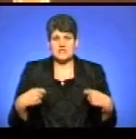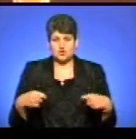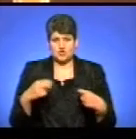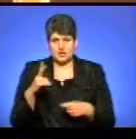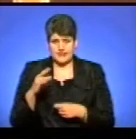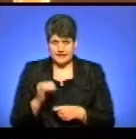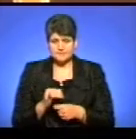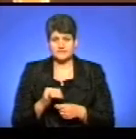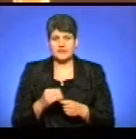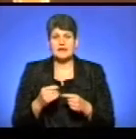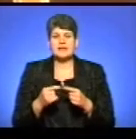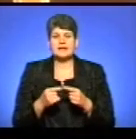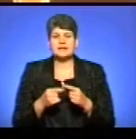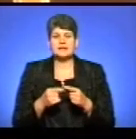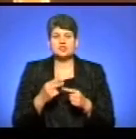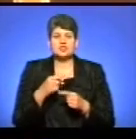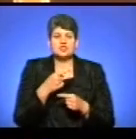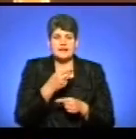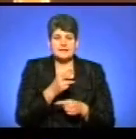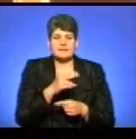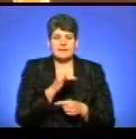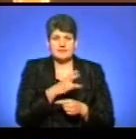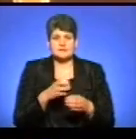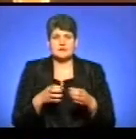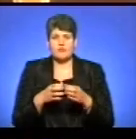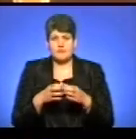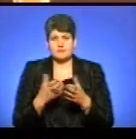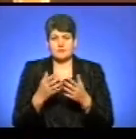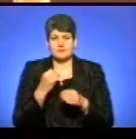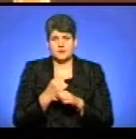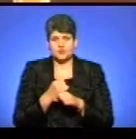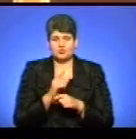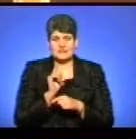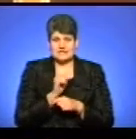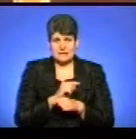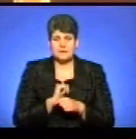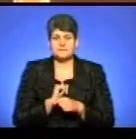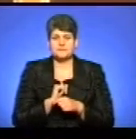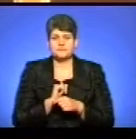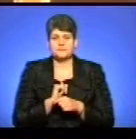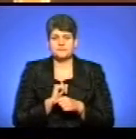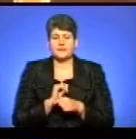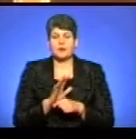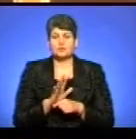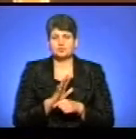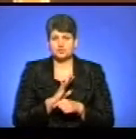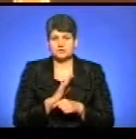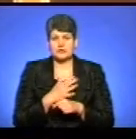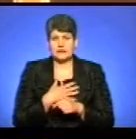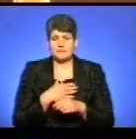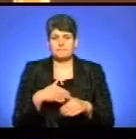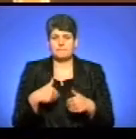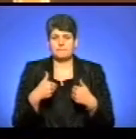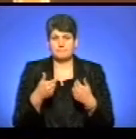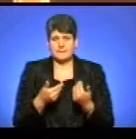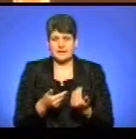через Дениса і команду, які працюють з ними, були нам передані